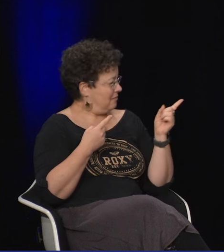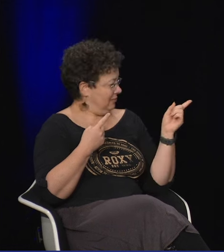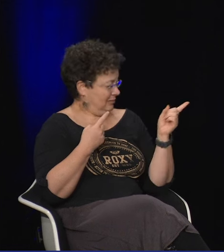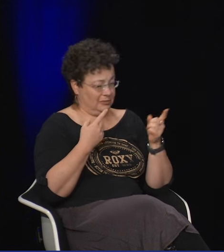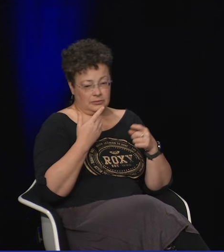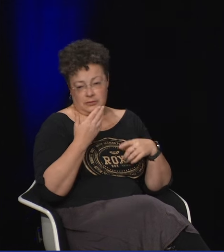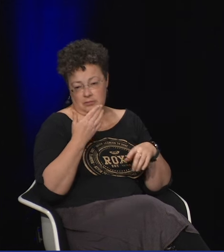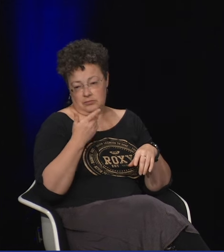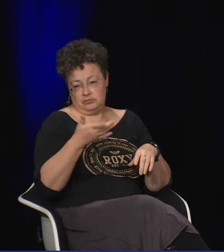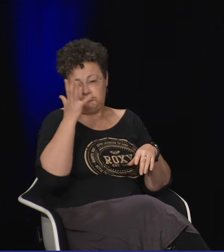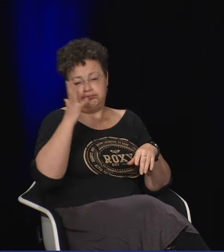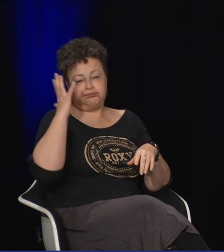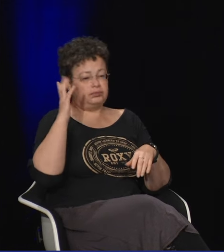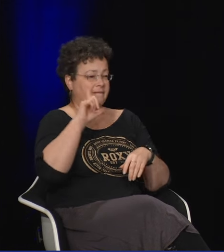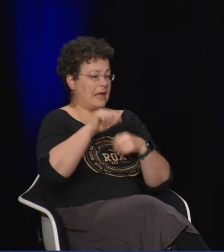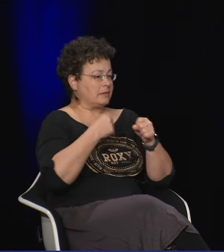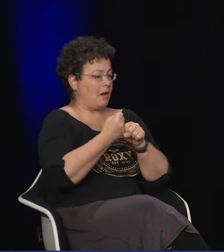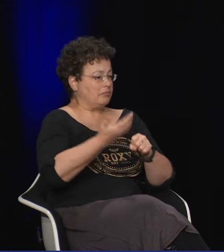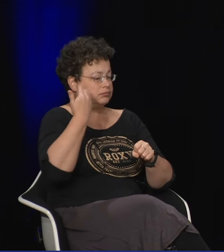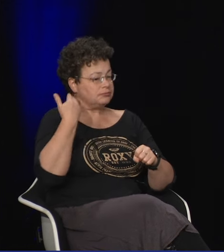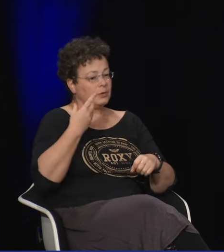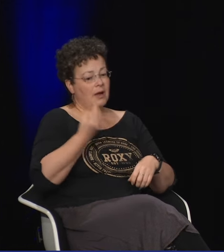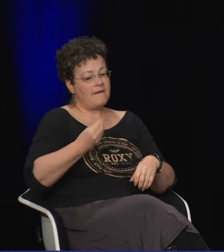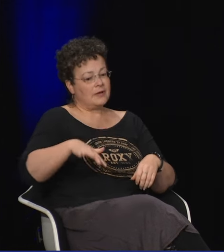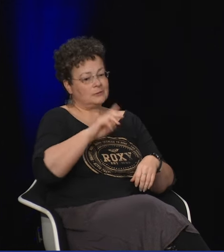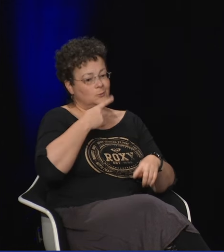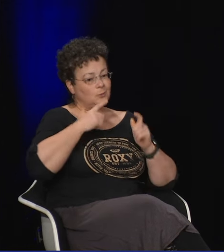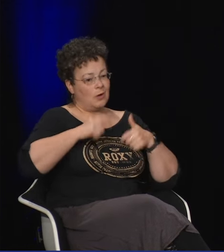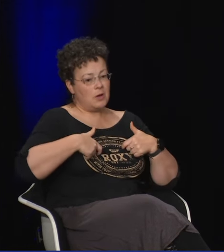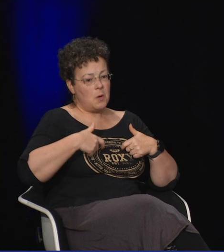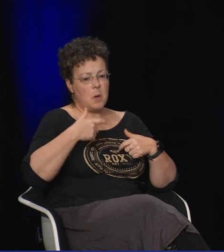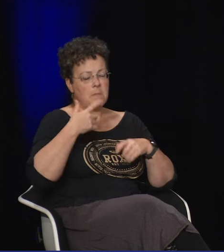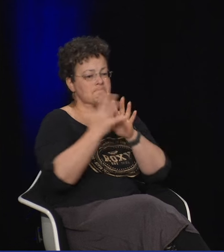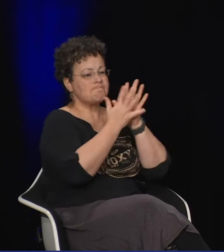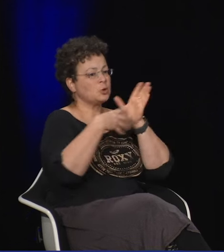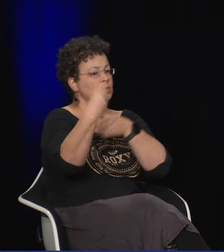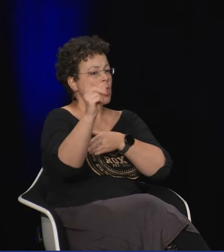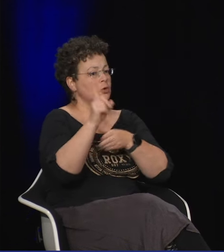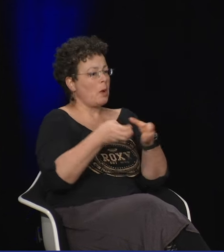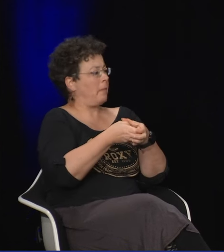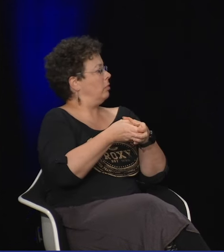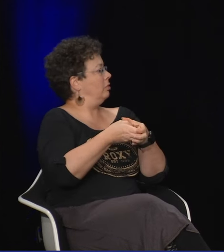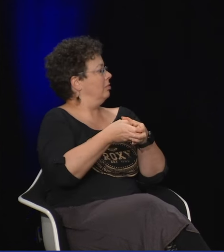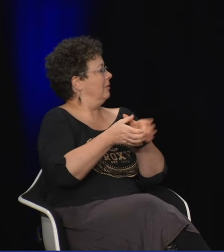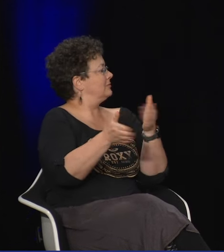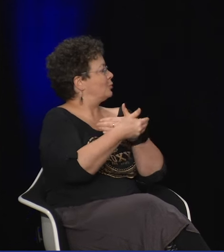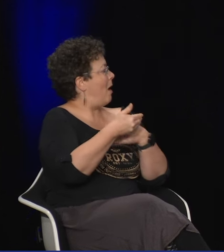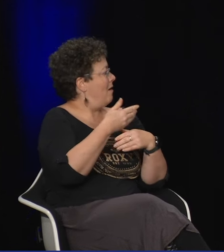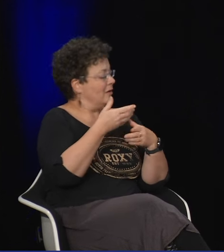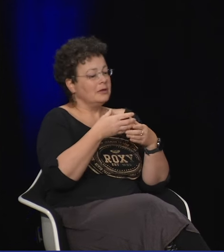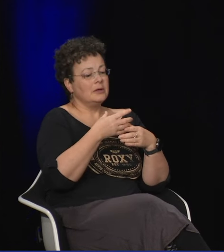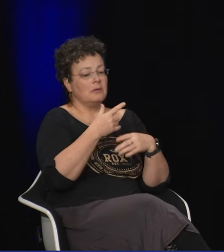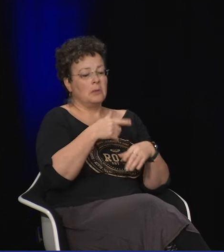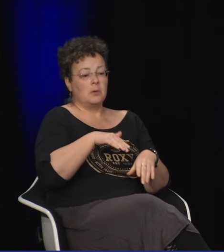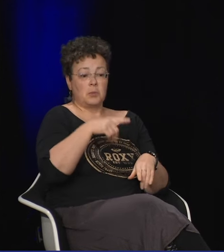ateliers n'existent plus mais c'était intéressant d'avoir ce lien là aussi et c'est vrai qu'à l'école les enfants